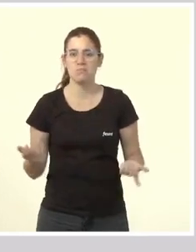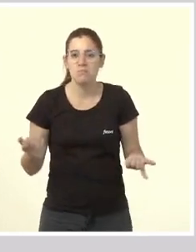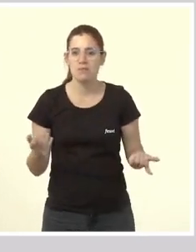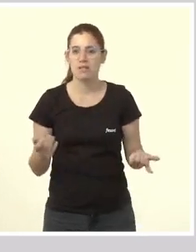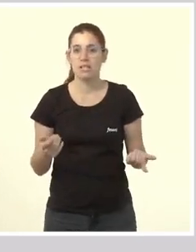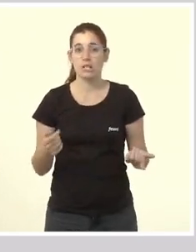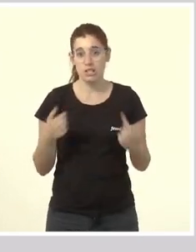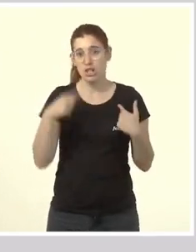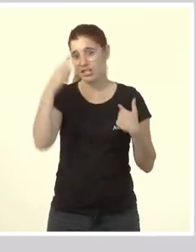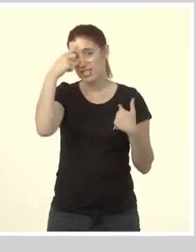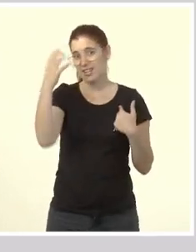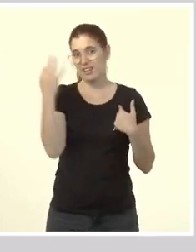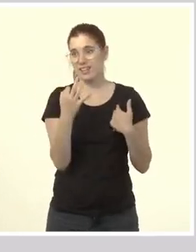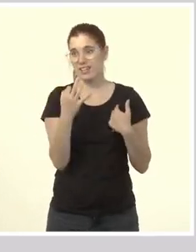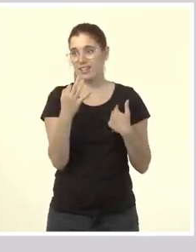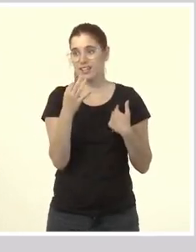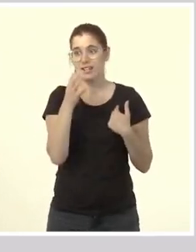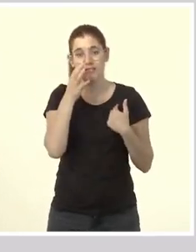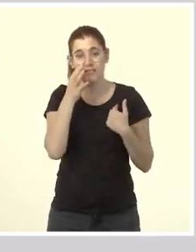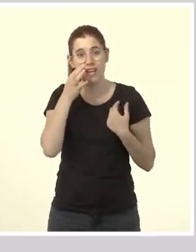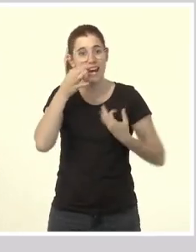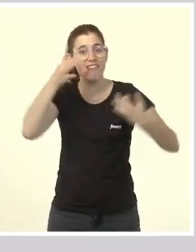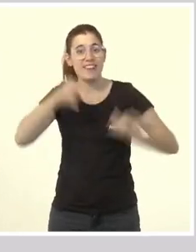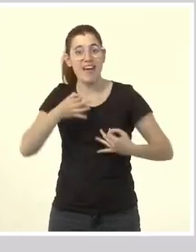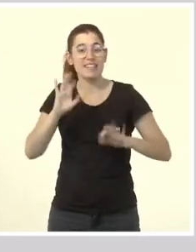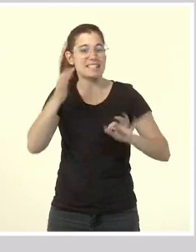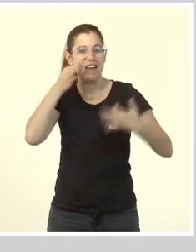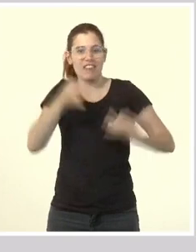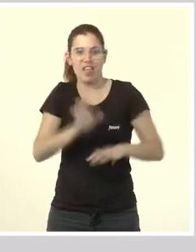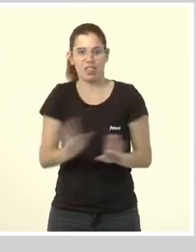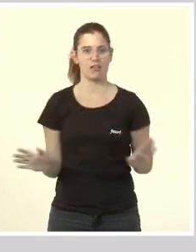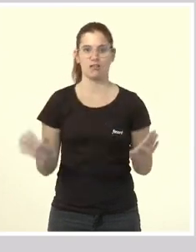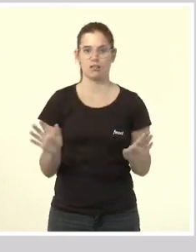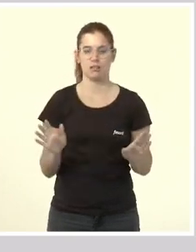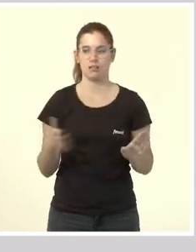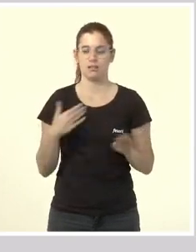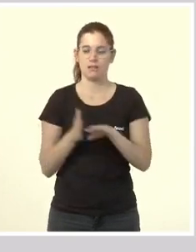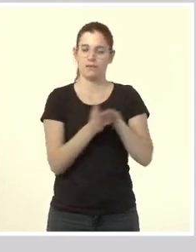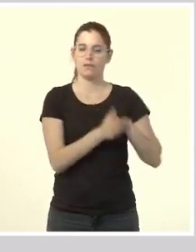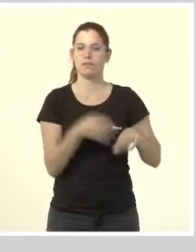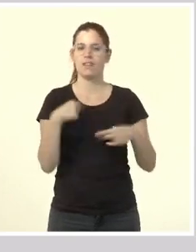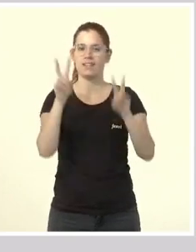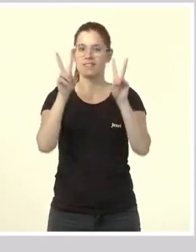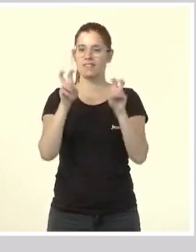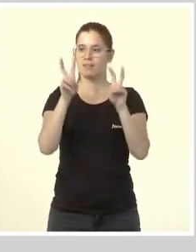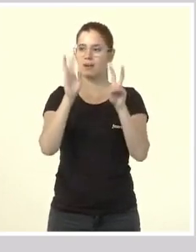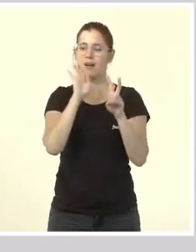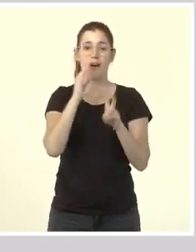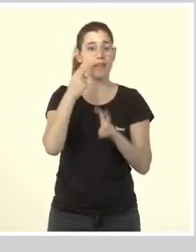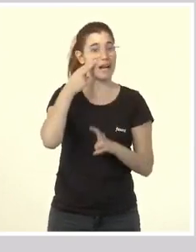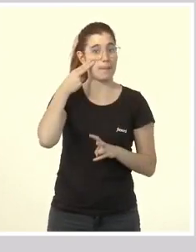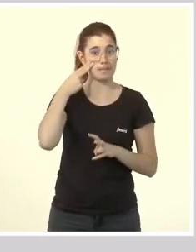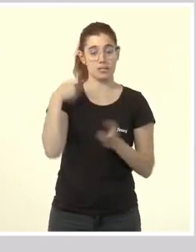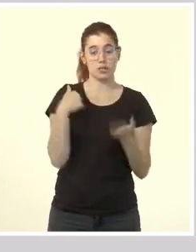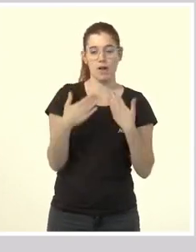lo que sí que sé es que la veritat és la veritat. Respecte del tema del senyor Camps,